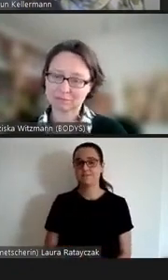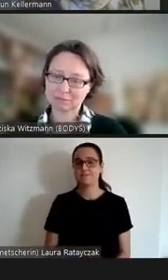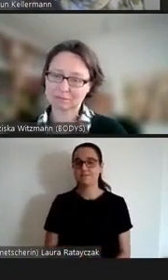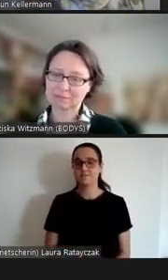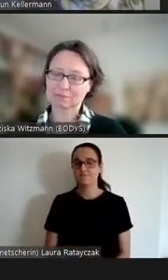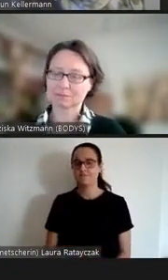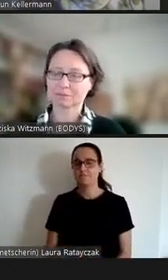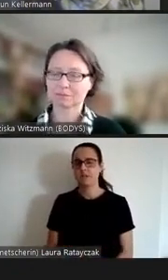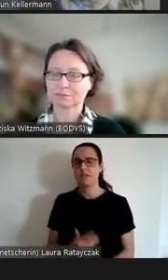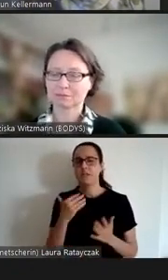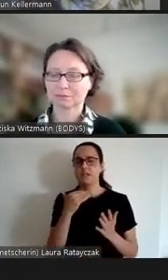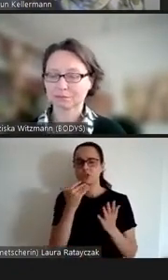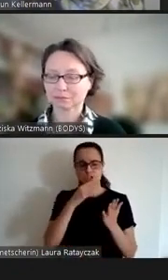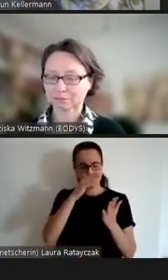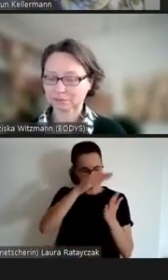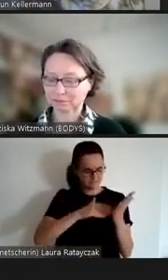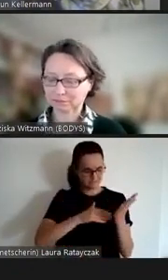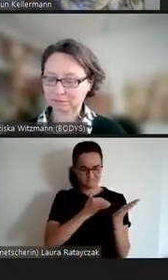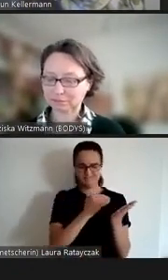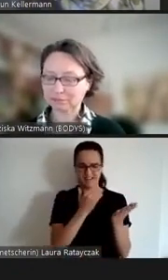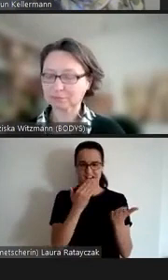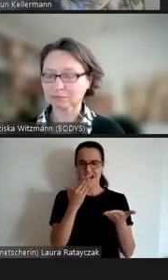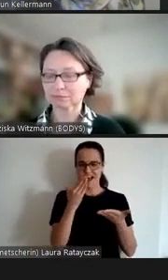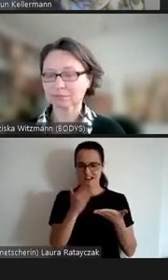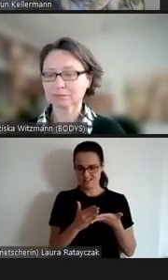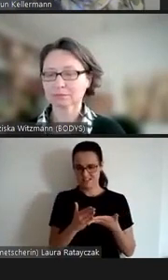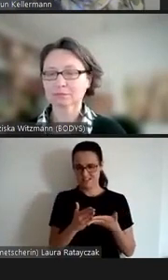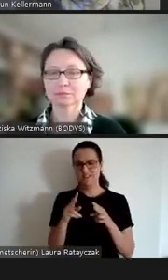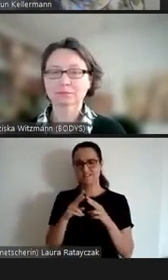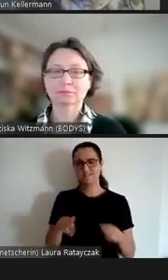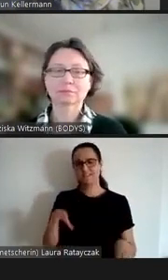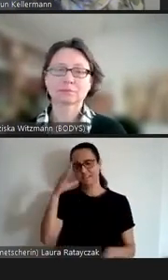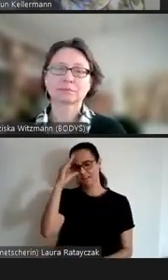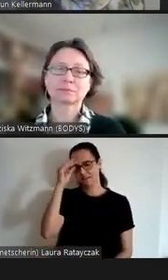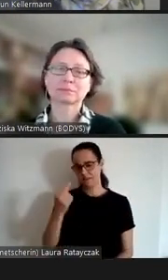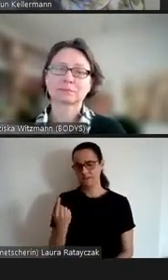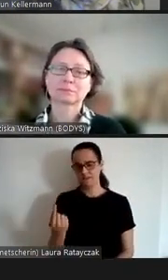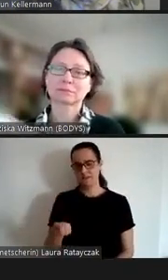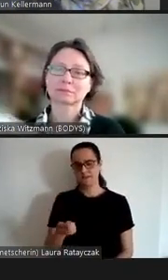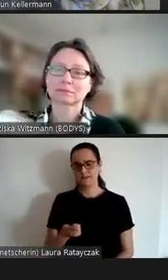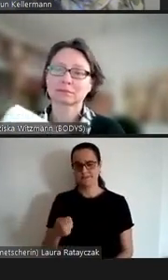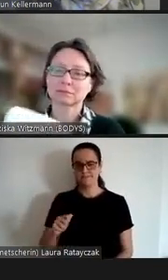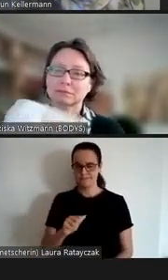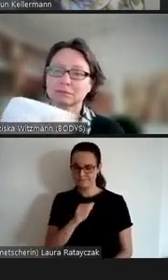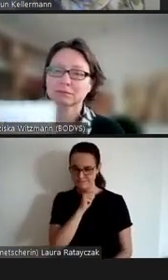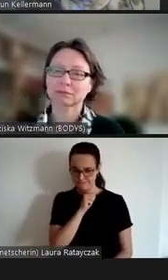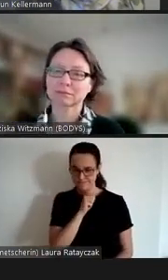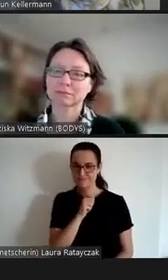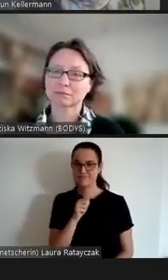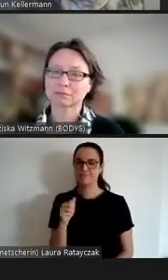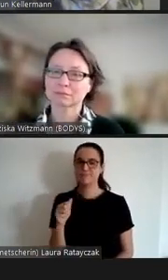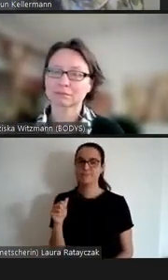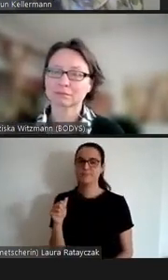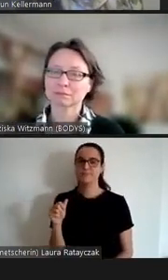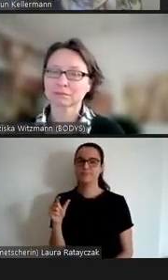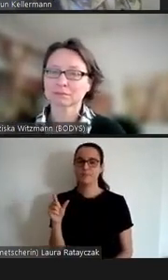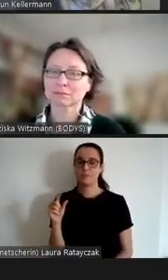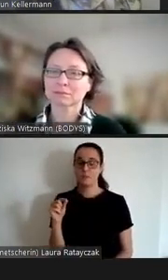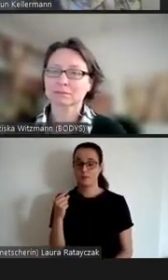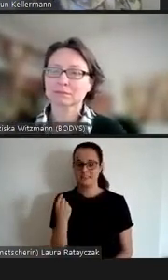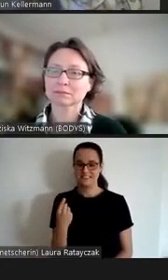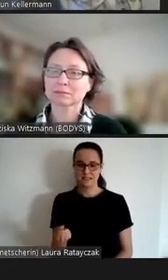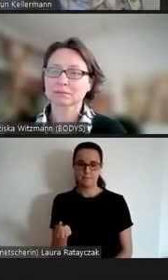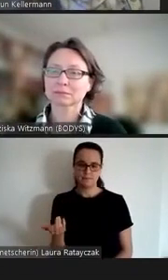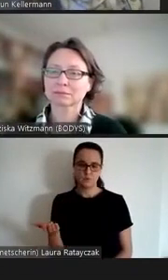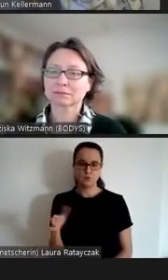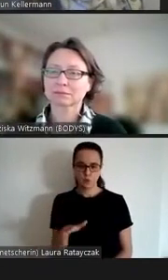begeht Friedemann eine Selbsttötung und diese Selbsttötung